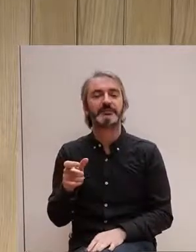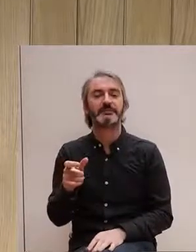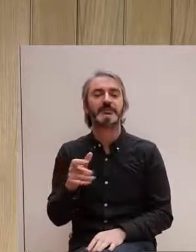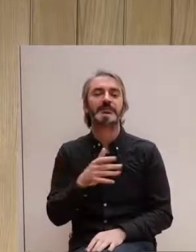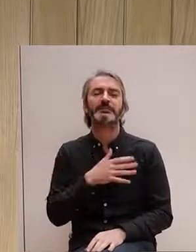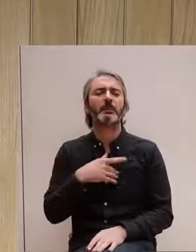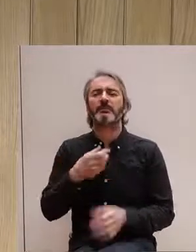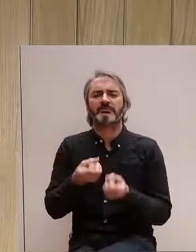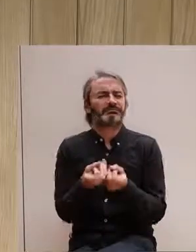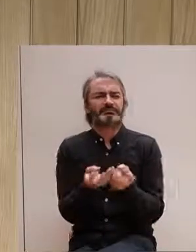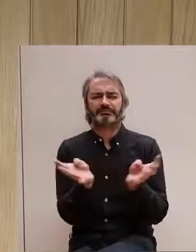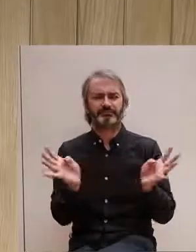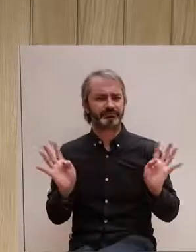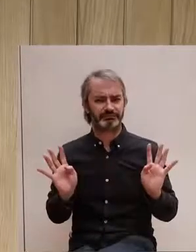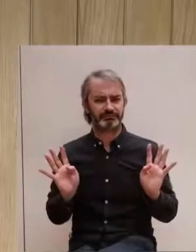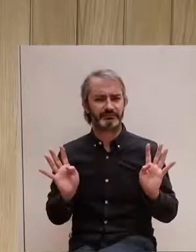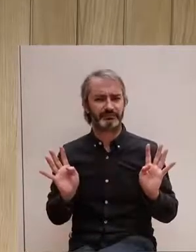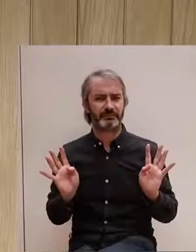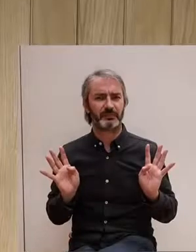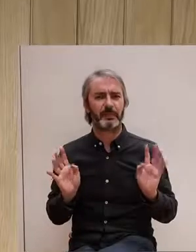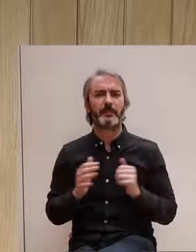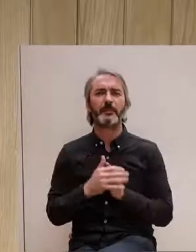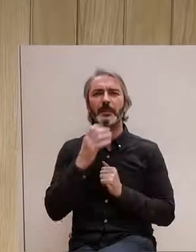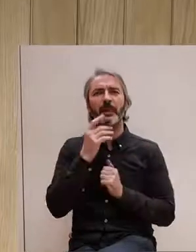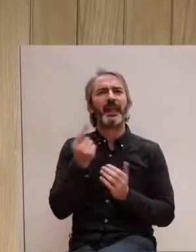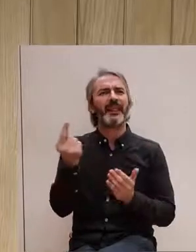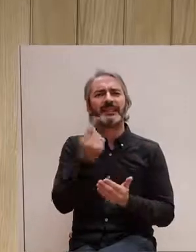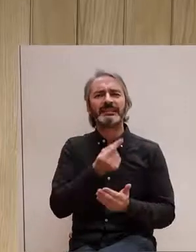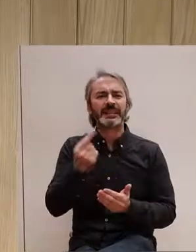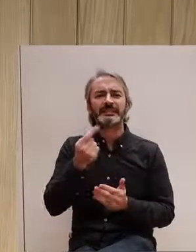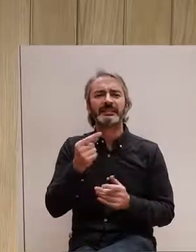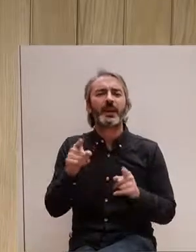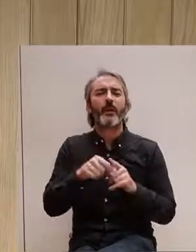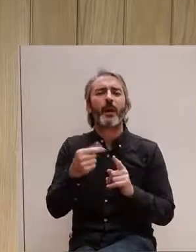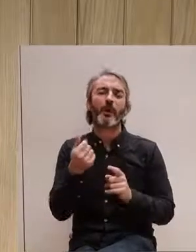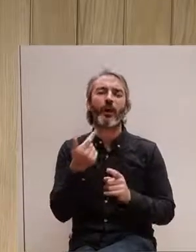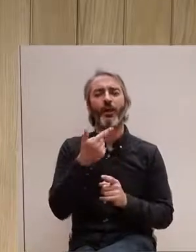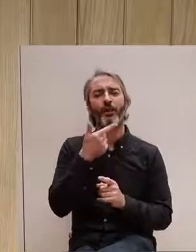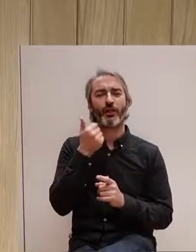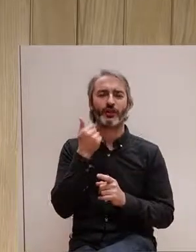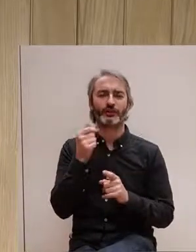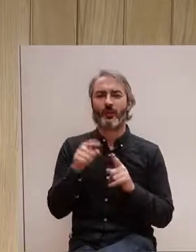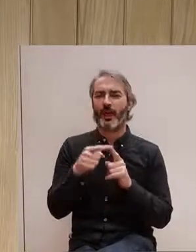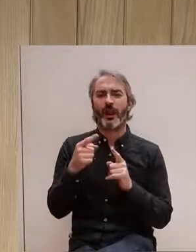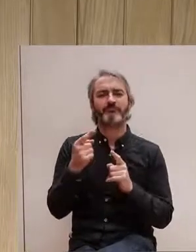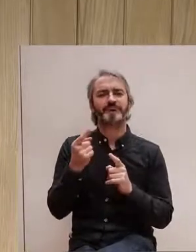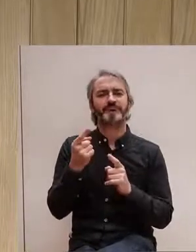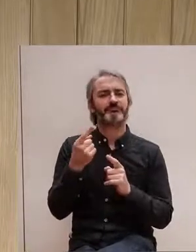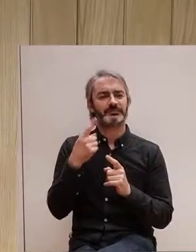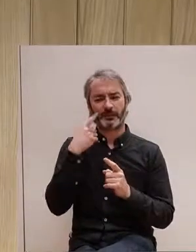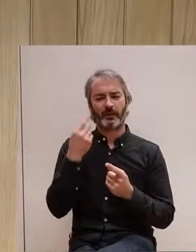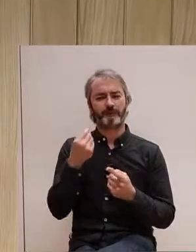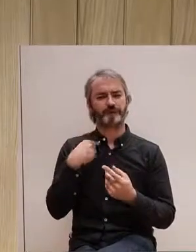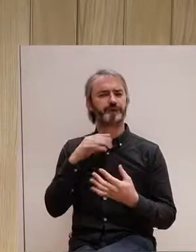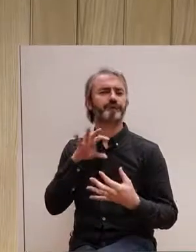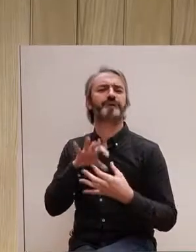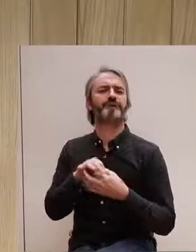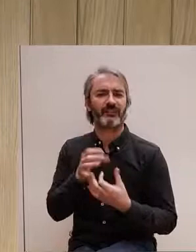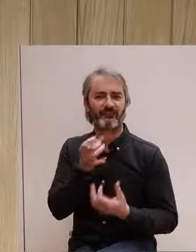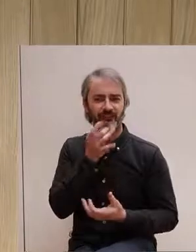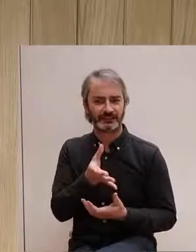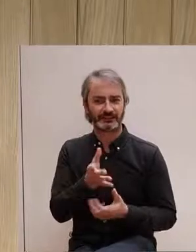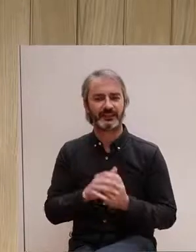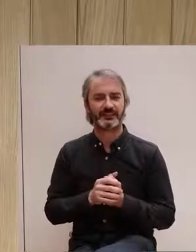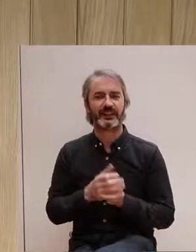fossin diverses, volíem que a nivell de disseny fos algo dolcet, fos algo proper, que si